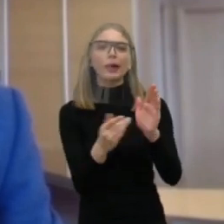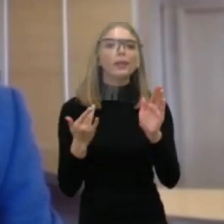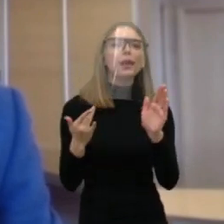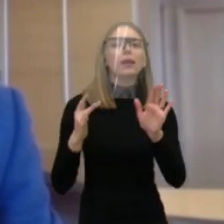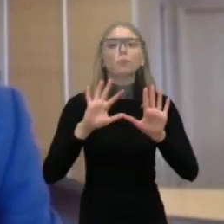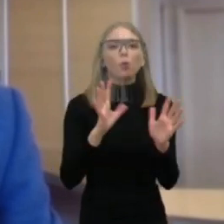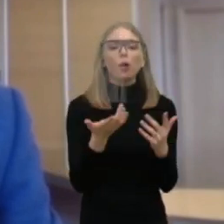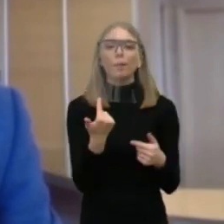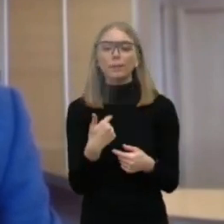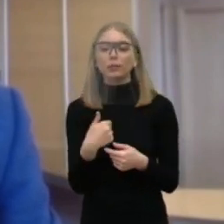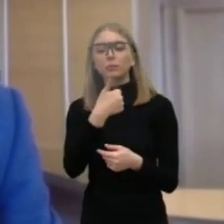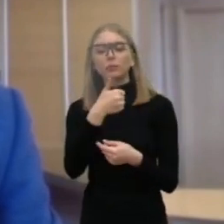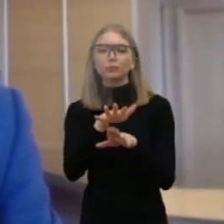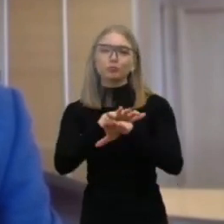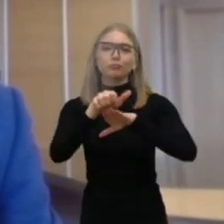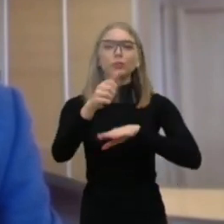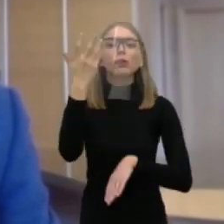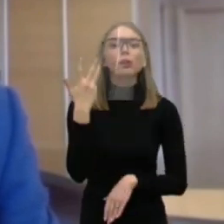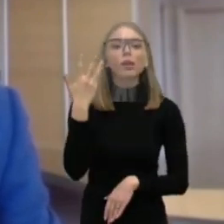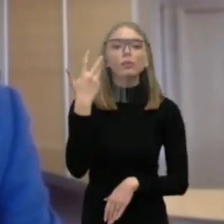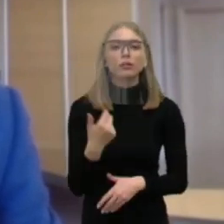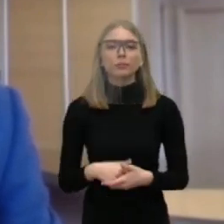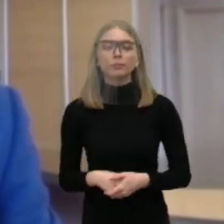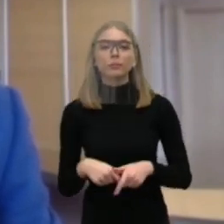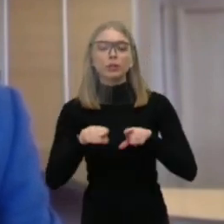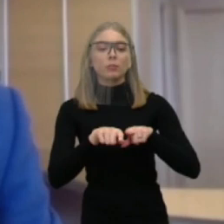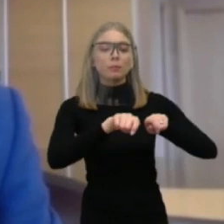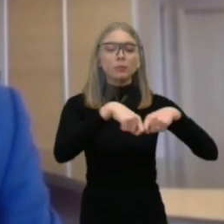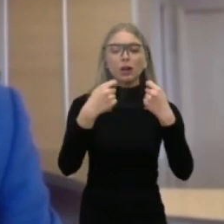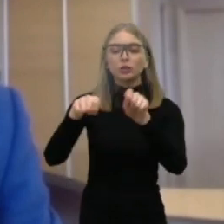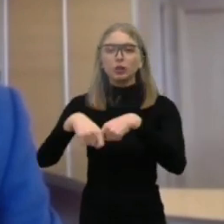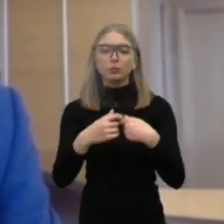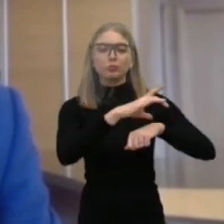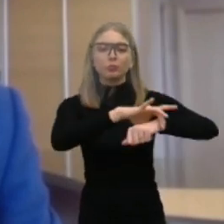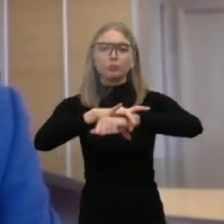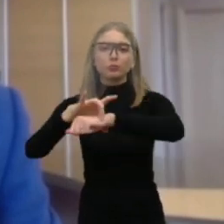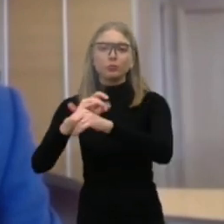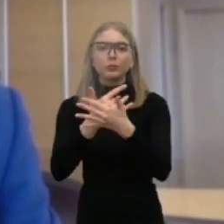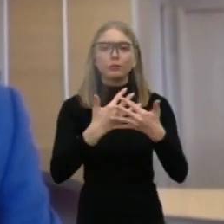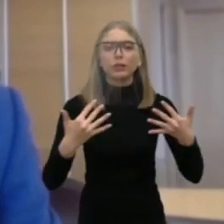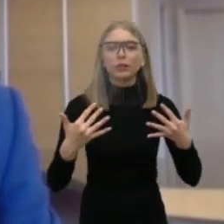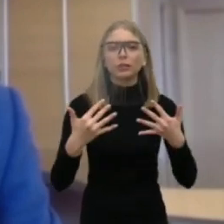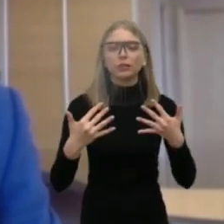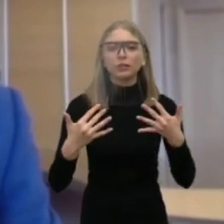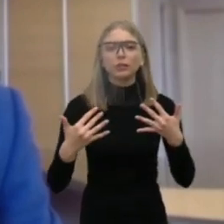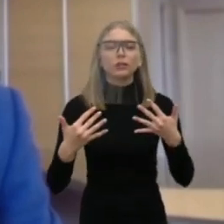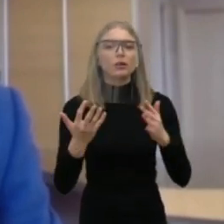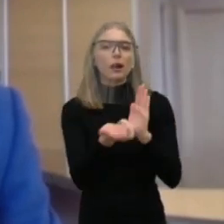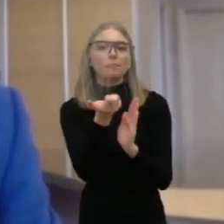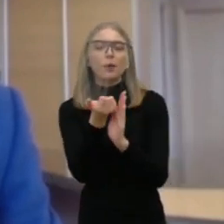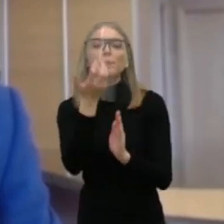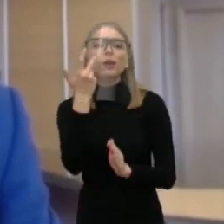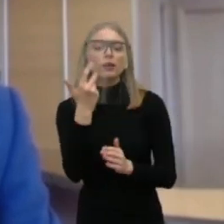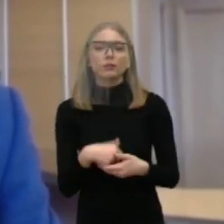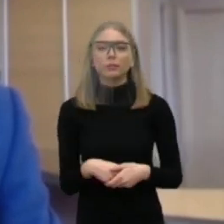sudėbėsim užbaigti pažeidimo procedūras tiek dėl nuotikų direktyvos, tiek dėl buveinių apsaugos, tiek dėl